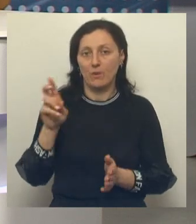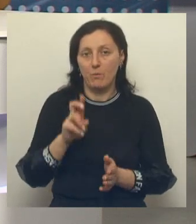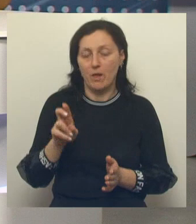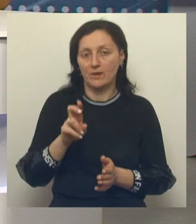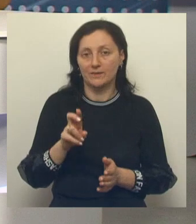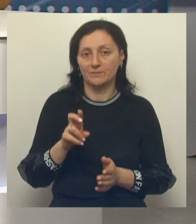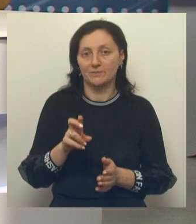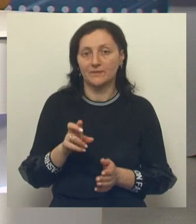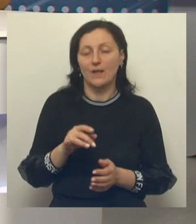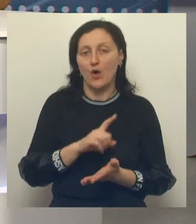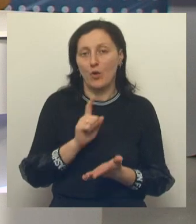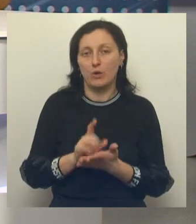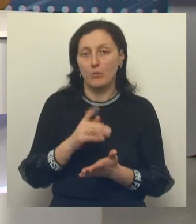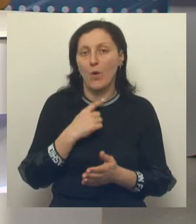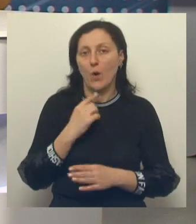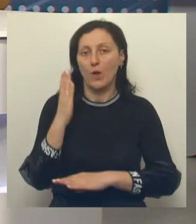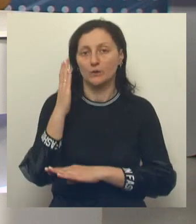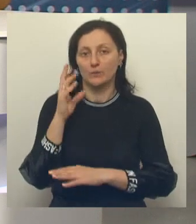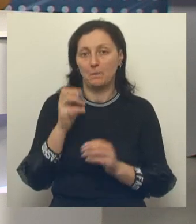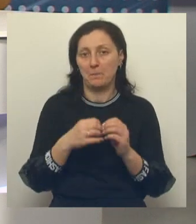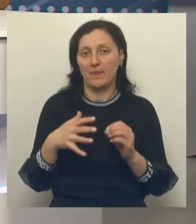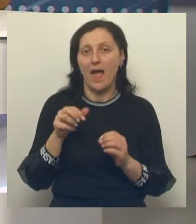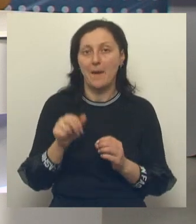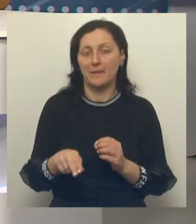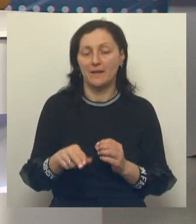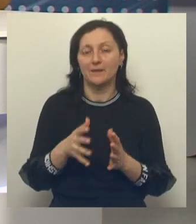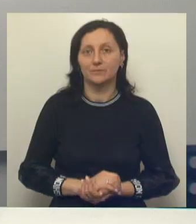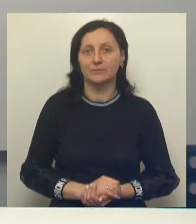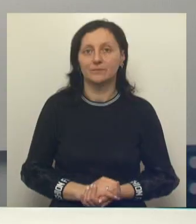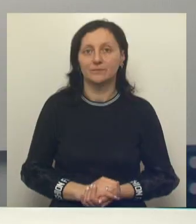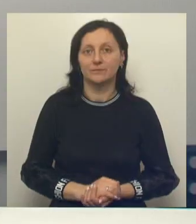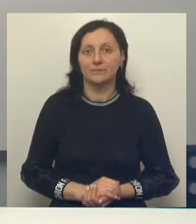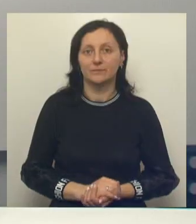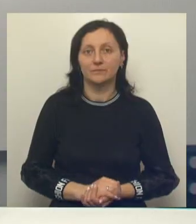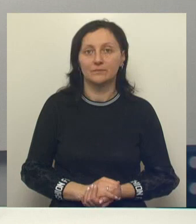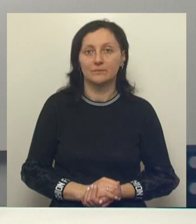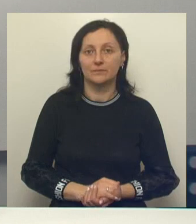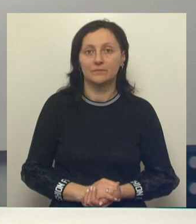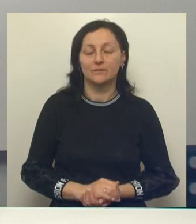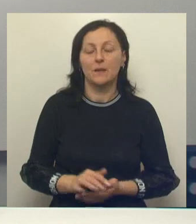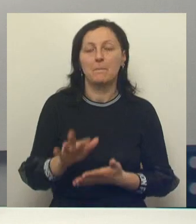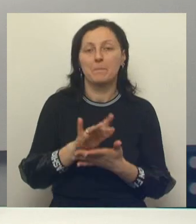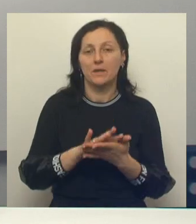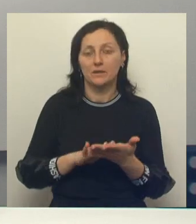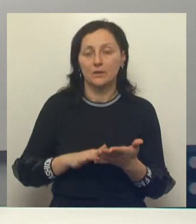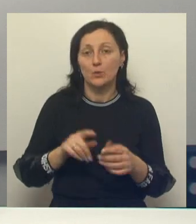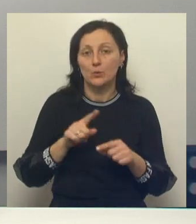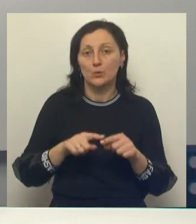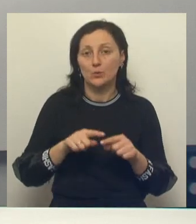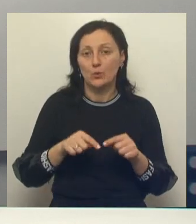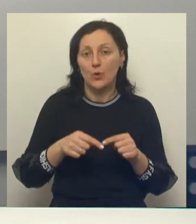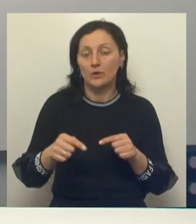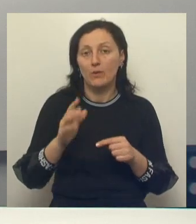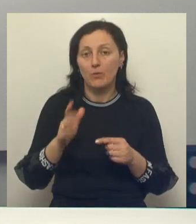регион. И обязательно будем голосовать с 15 апреля. Спасибо большое. А мы продолжаем. Совсем скоро будем